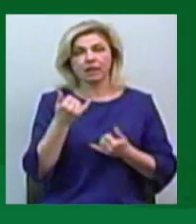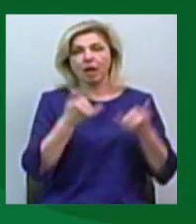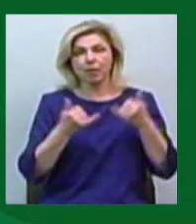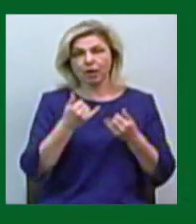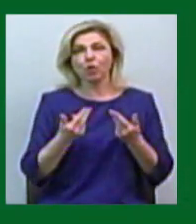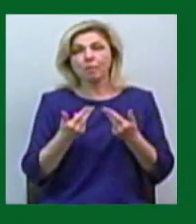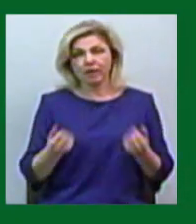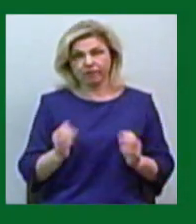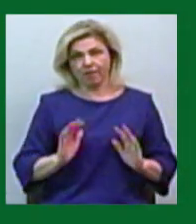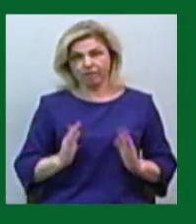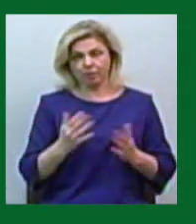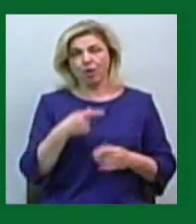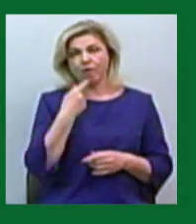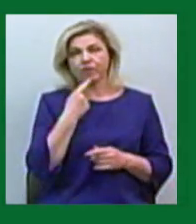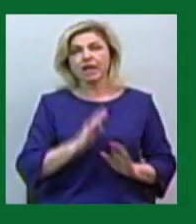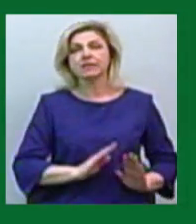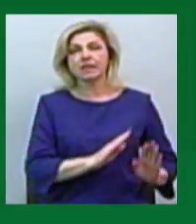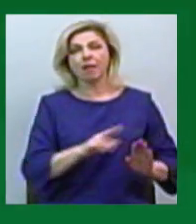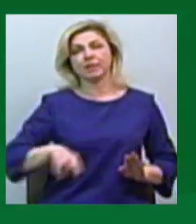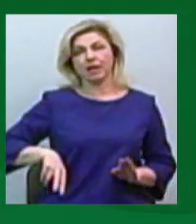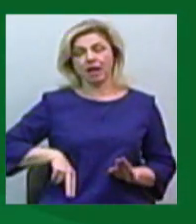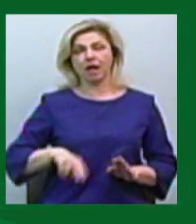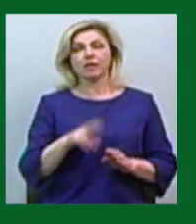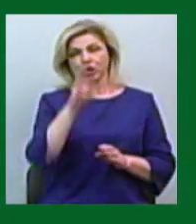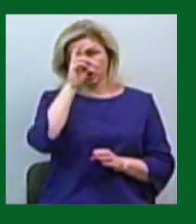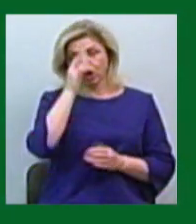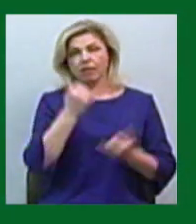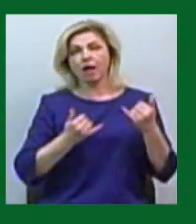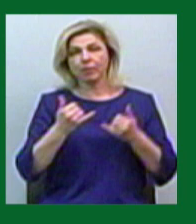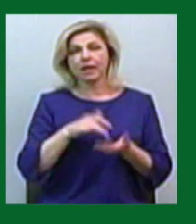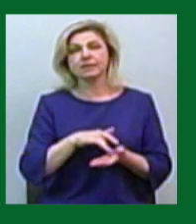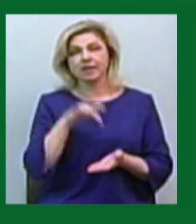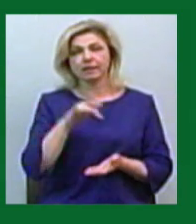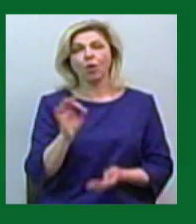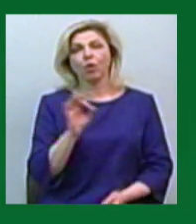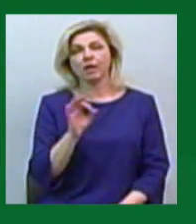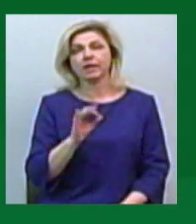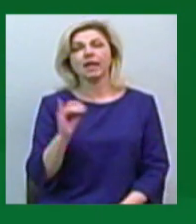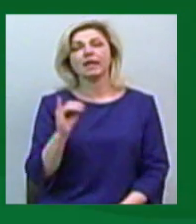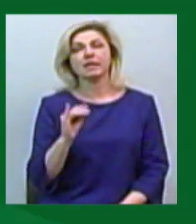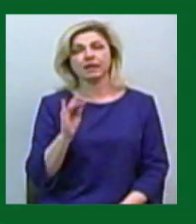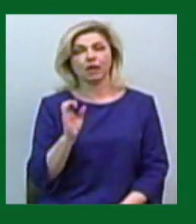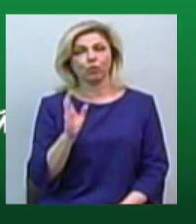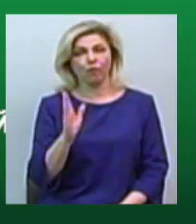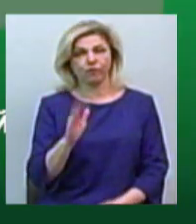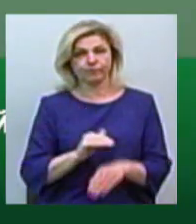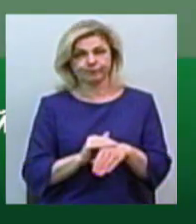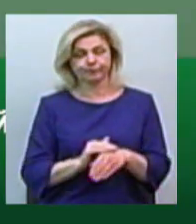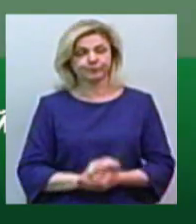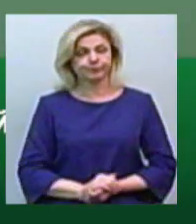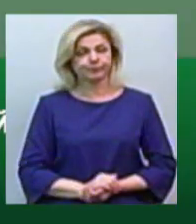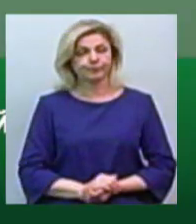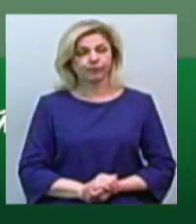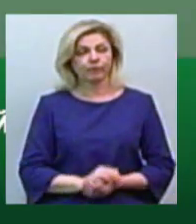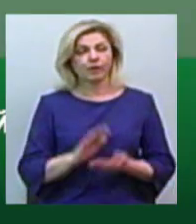випадку, сказав заступник директора державної установи Миколаївський обласний лабораторний центр Олександр Ігнатенков. Зараз на 18